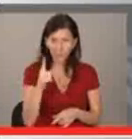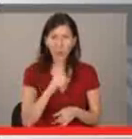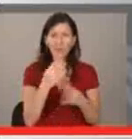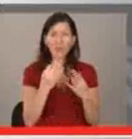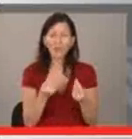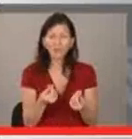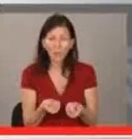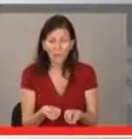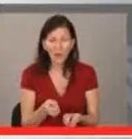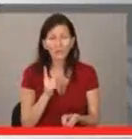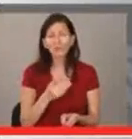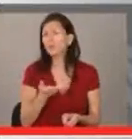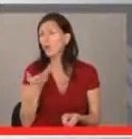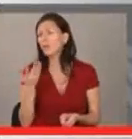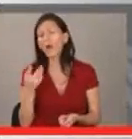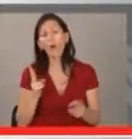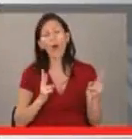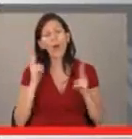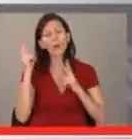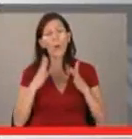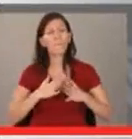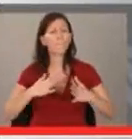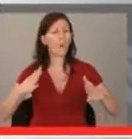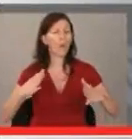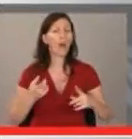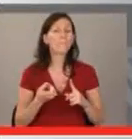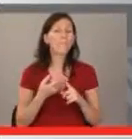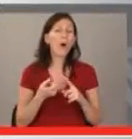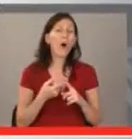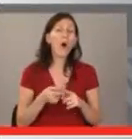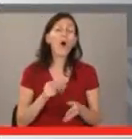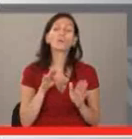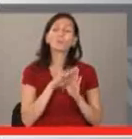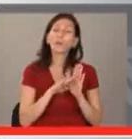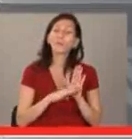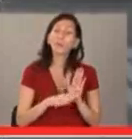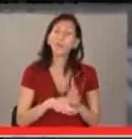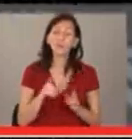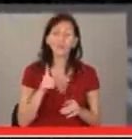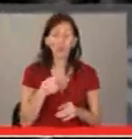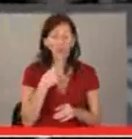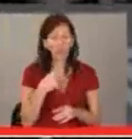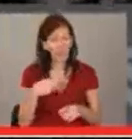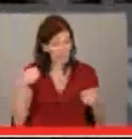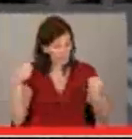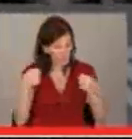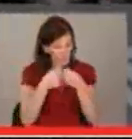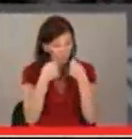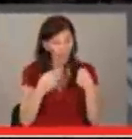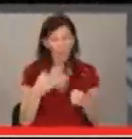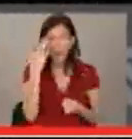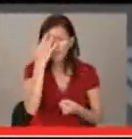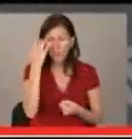единствен път не струва, понеже някой си е решил, че е по-голям от правилата. Затова, докато си казваш на здраве,